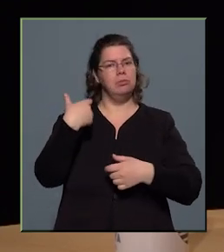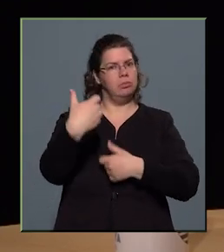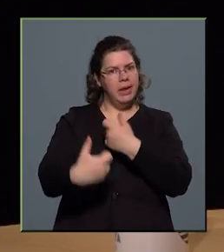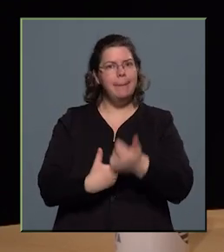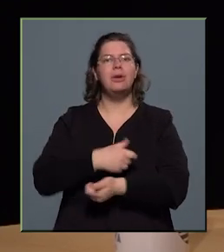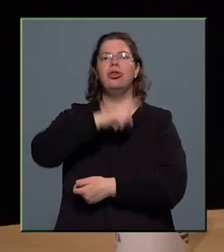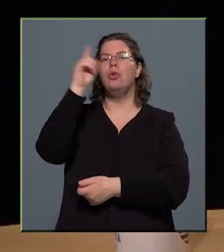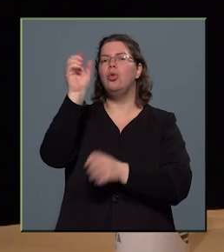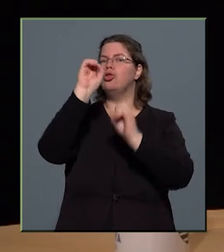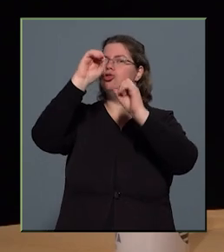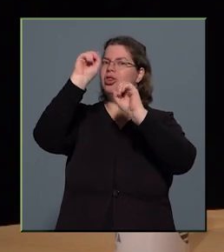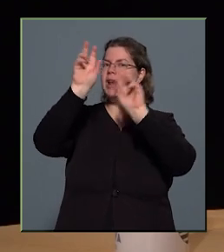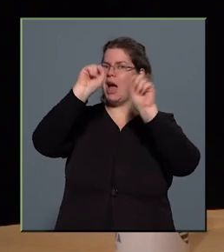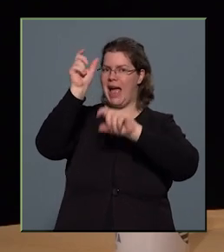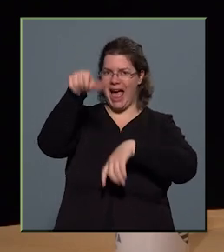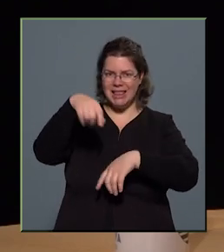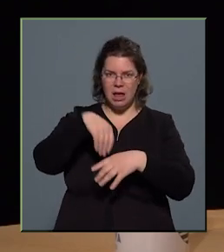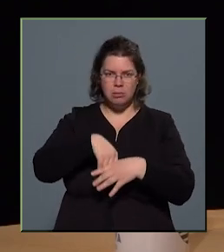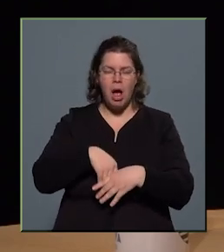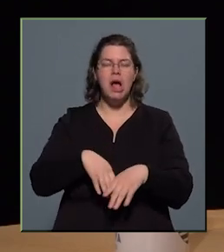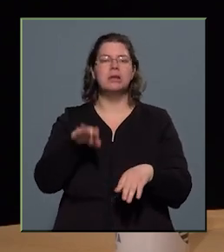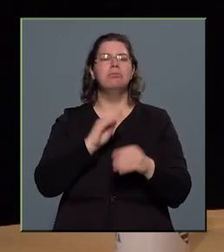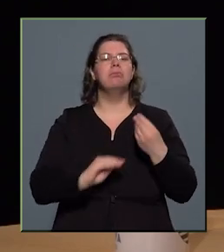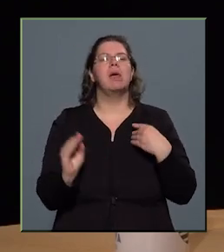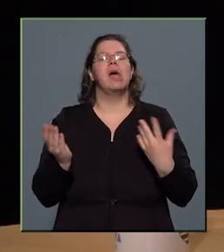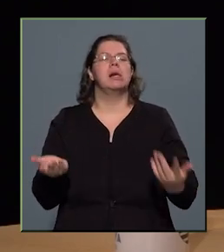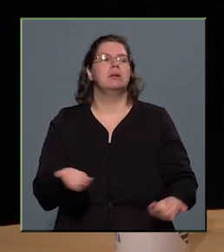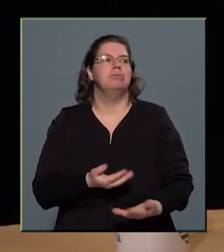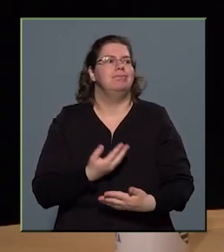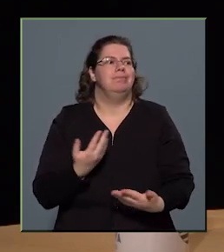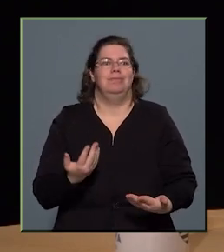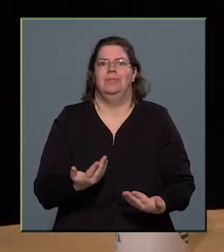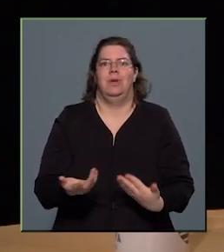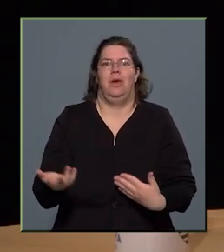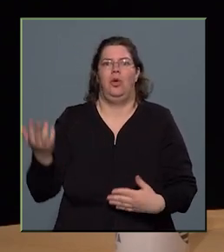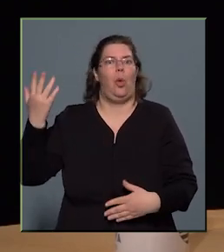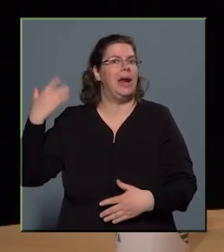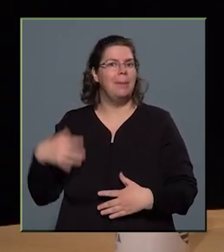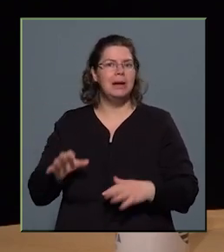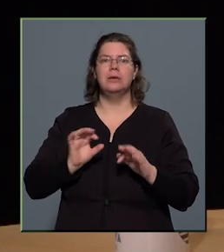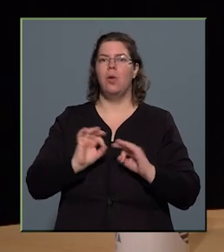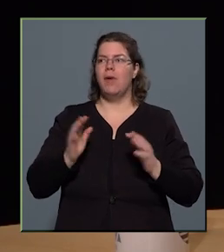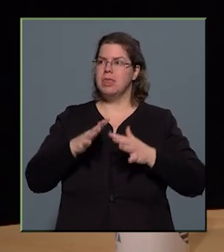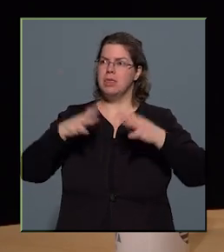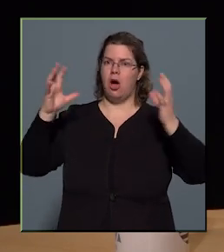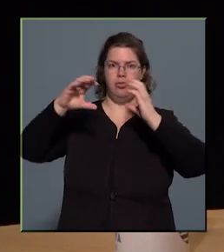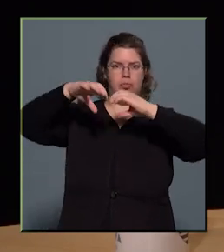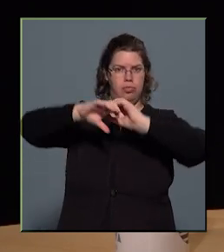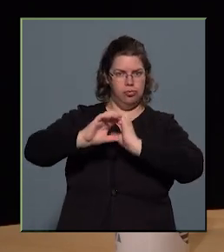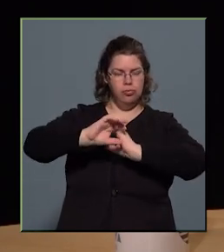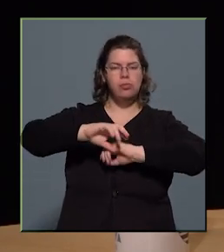űrcsillagászatban, hiszen hát egy korábbiaknál jóval nagyobb távcső